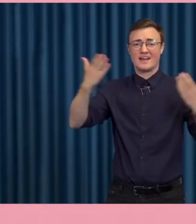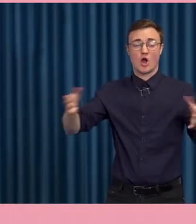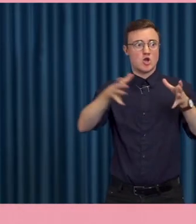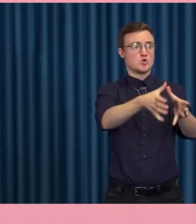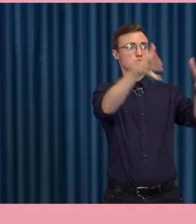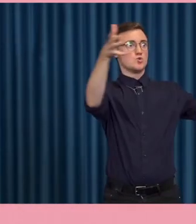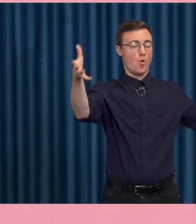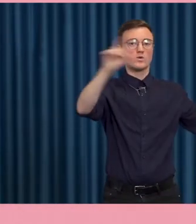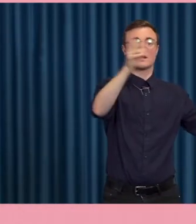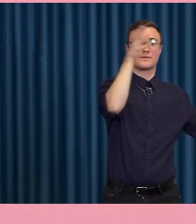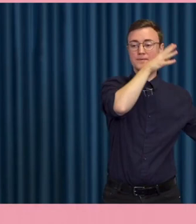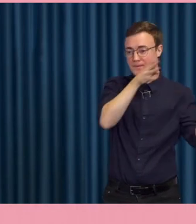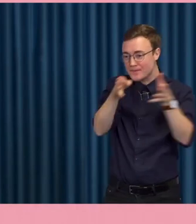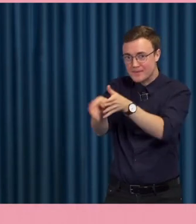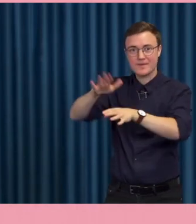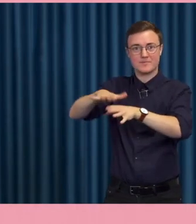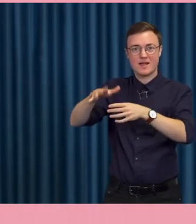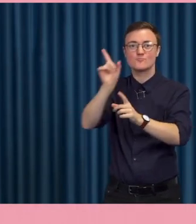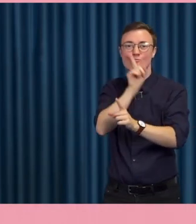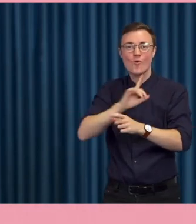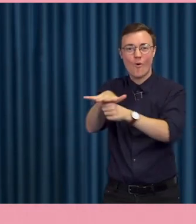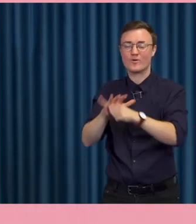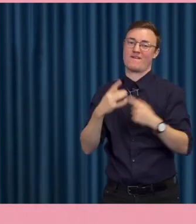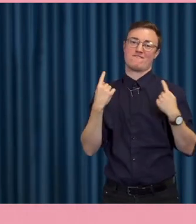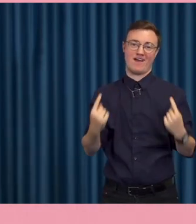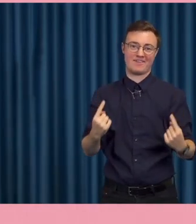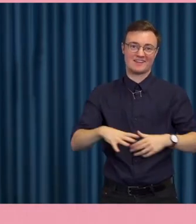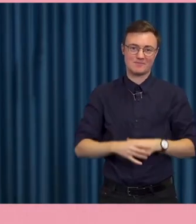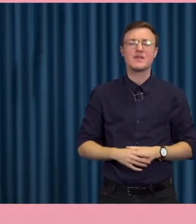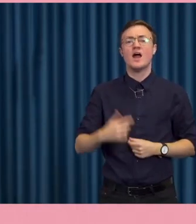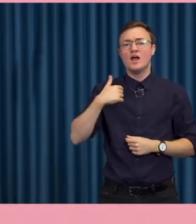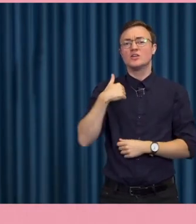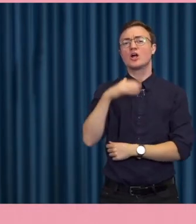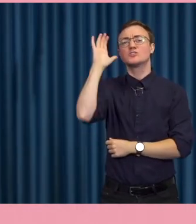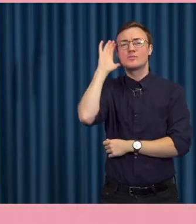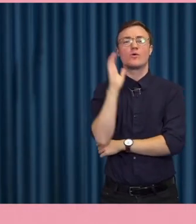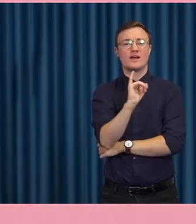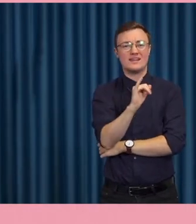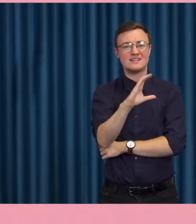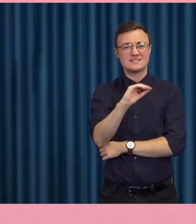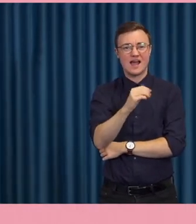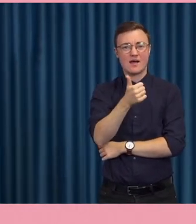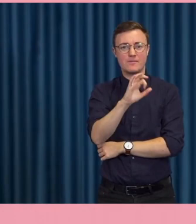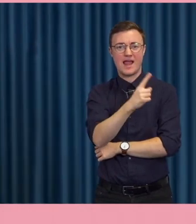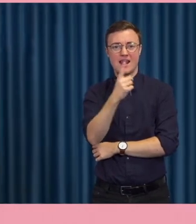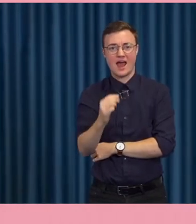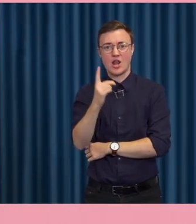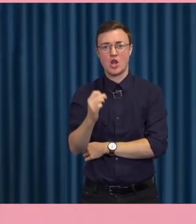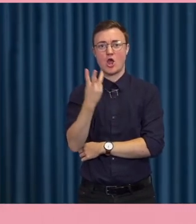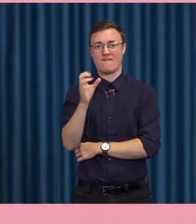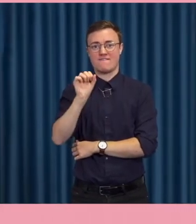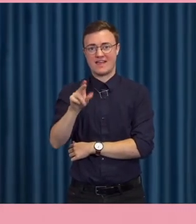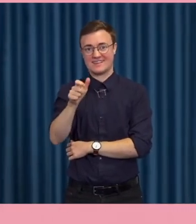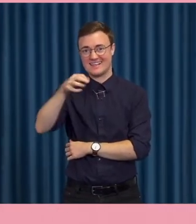till det väldigt konkreta jag tycker det är fantastiskt. Jag lyssnade på Isabella Lövengrips podd hon som tidigare var känd som